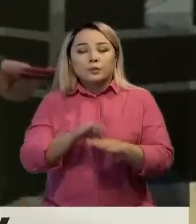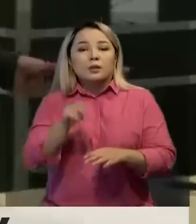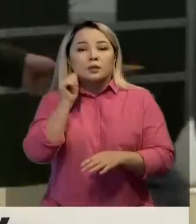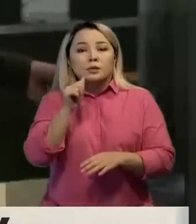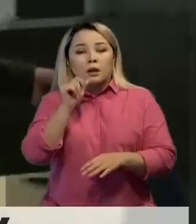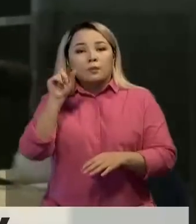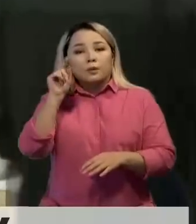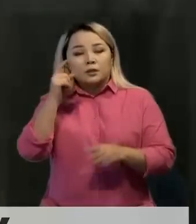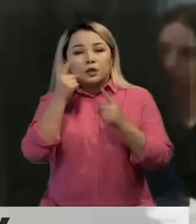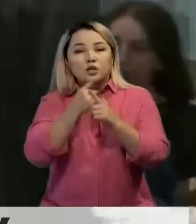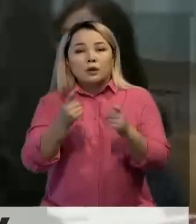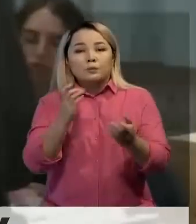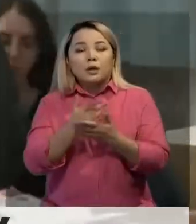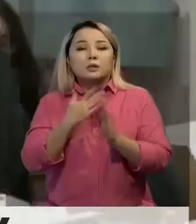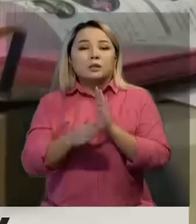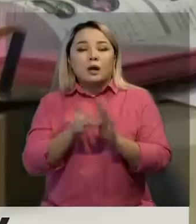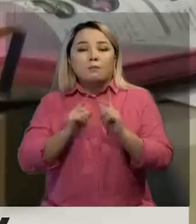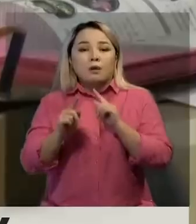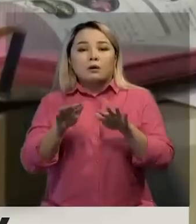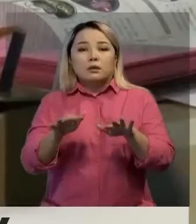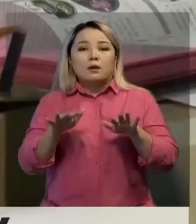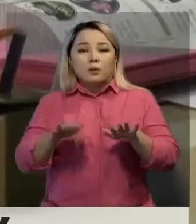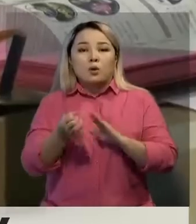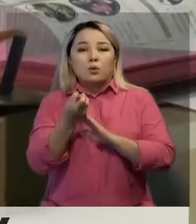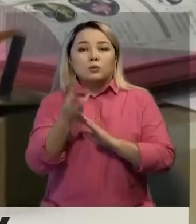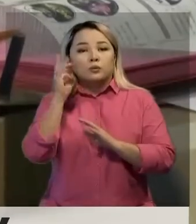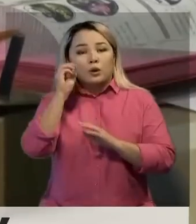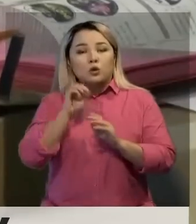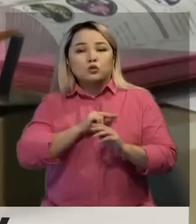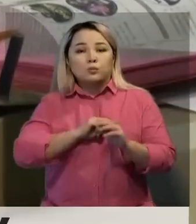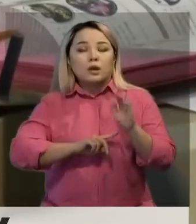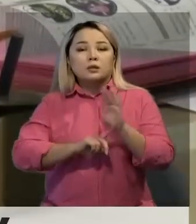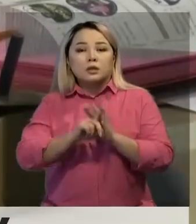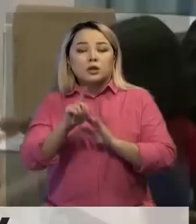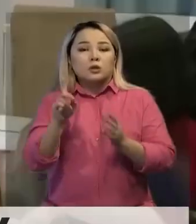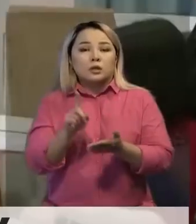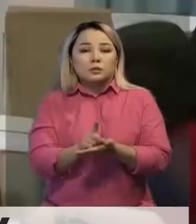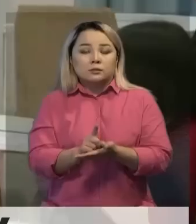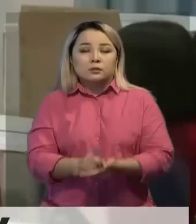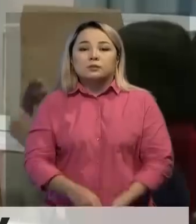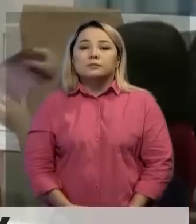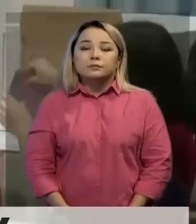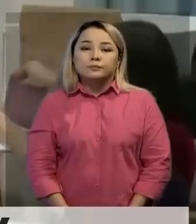бүгін жарияланат, ал жаңа сайланған парламент қазаның 13 жүгіні жұмысқа күрісі өте есі.